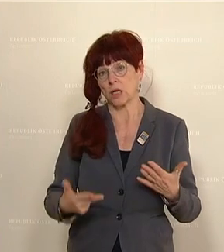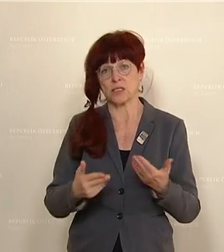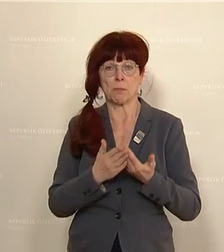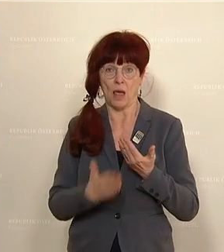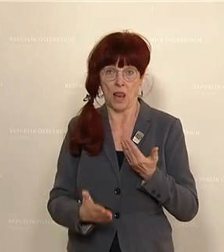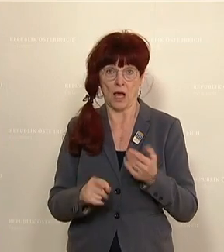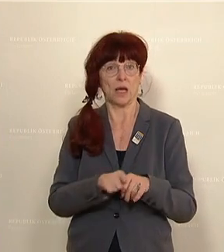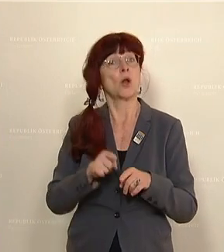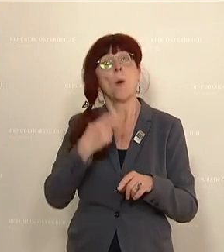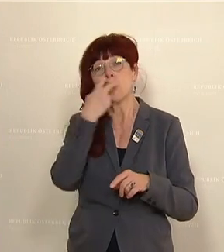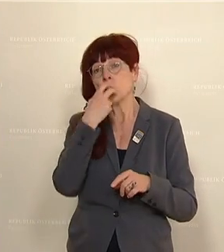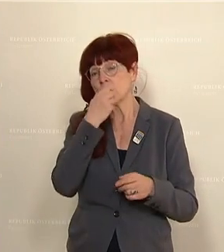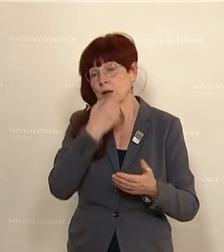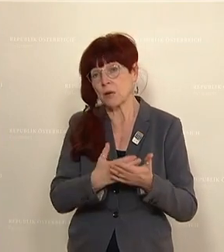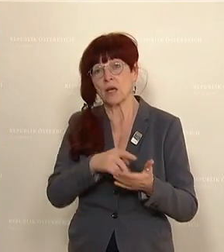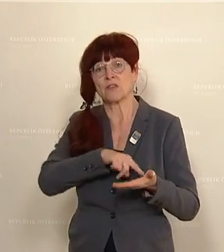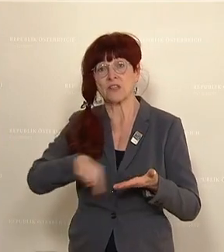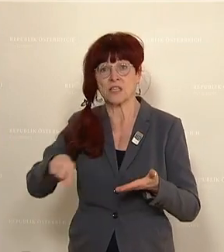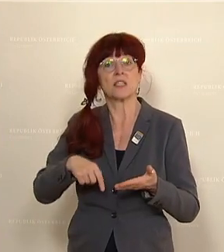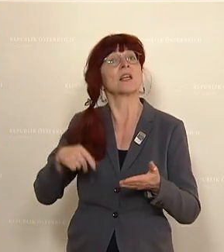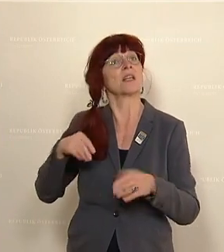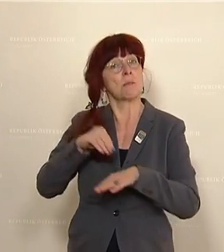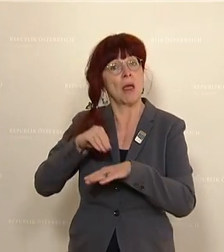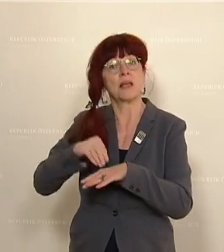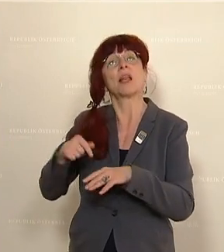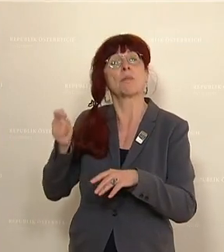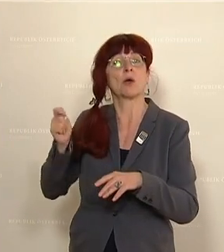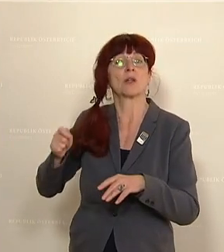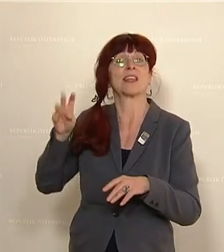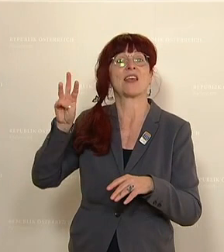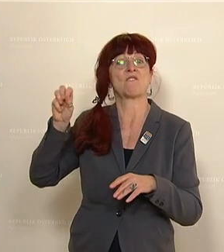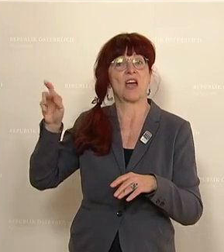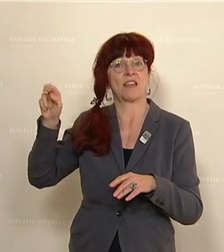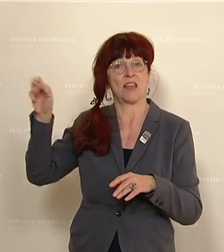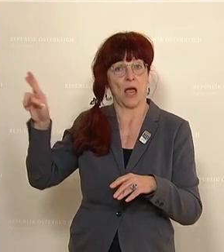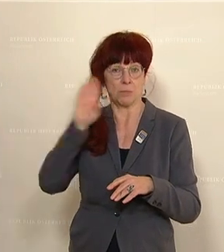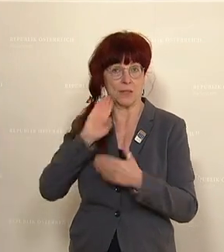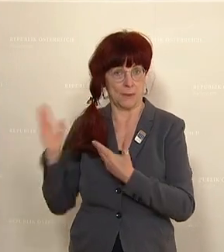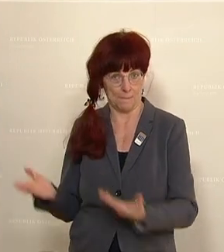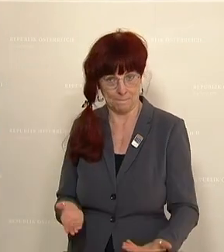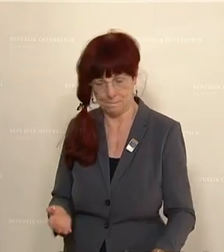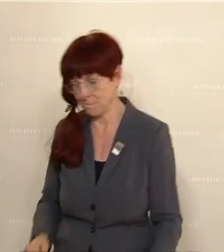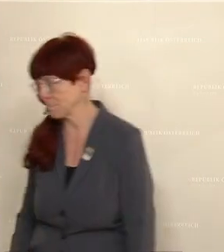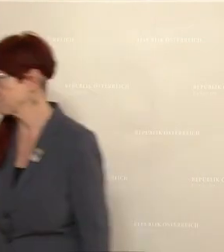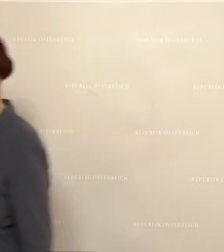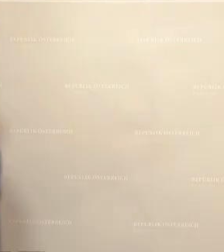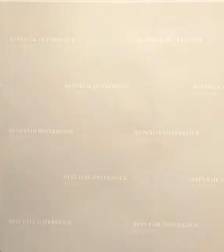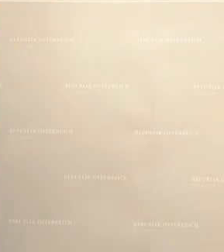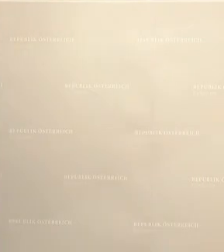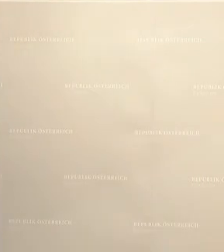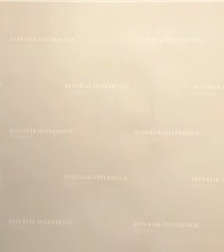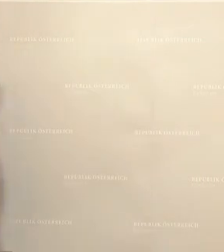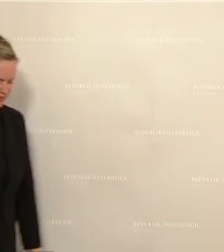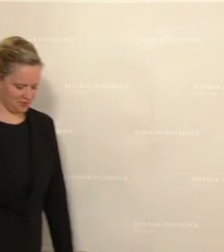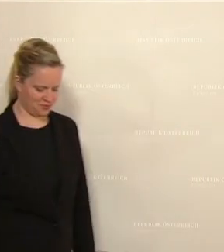soll der Mutter-Kind-Pass zum Eltern-Kind-Pass bis zum 18. Lebensjahr weiterentwickelt werden, wobei standardisierte und